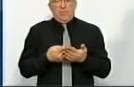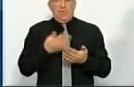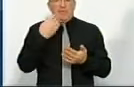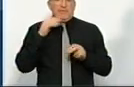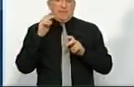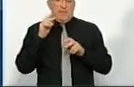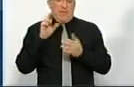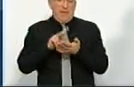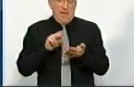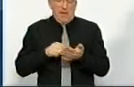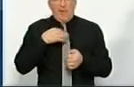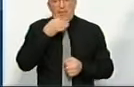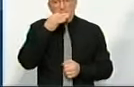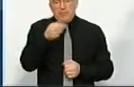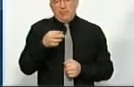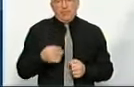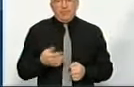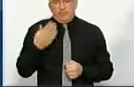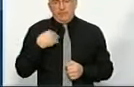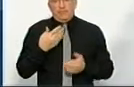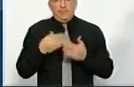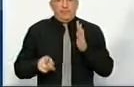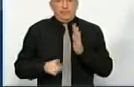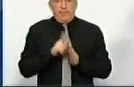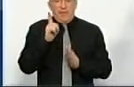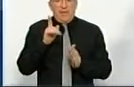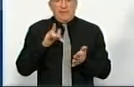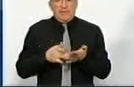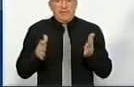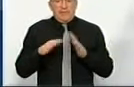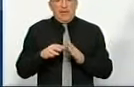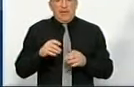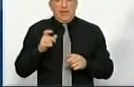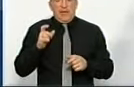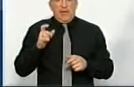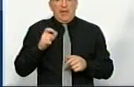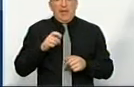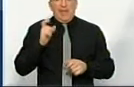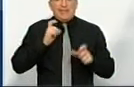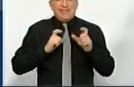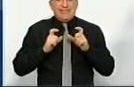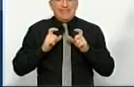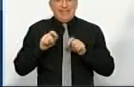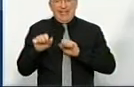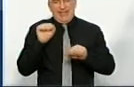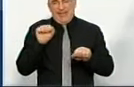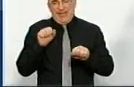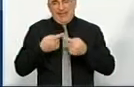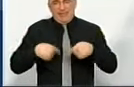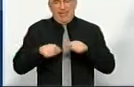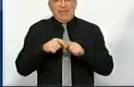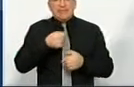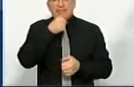приклади, я вам скажу, як... Гаразд, називаю, на початку децентралізації інститут старост. Старости, хто мав обирати старост?